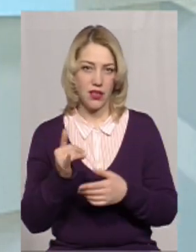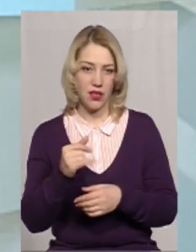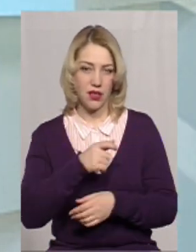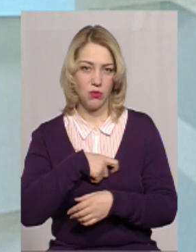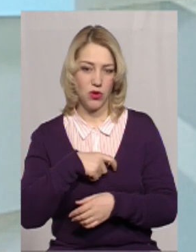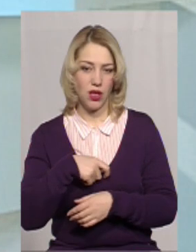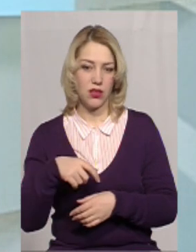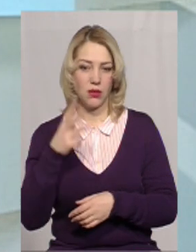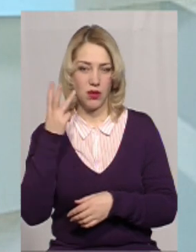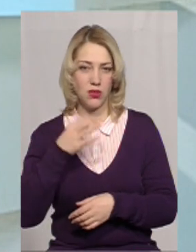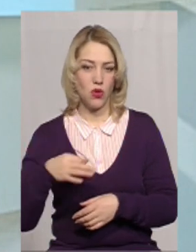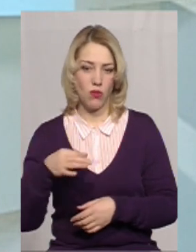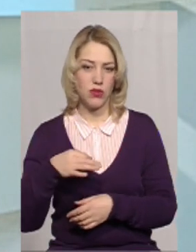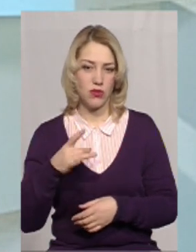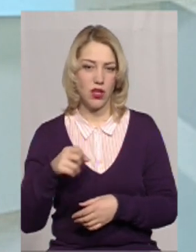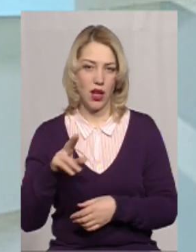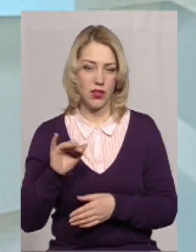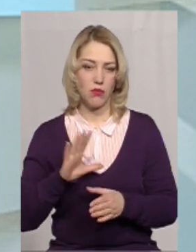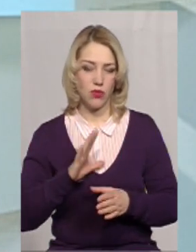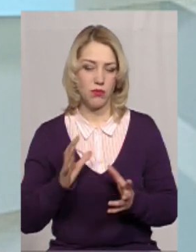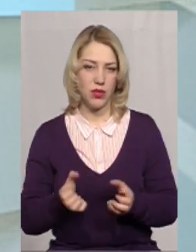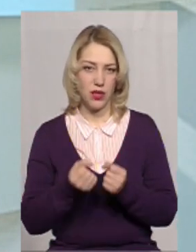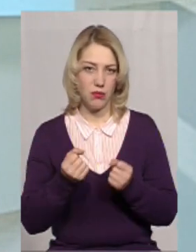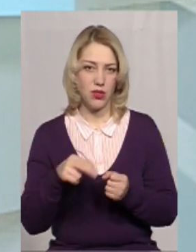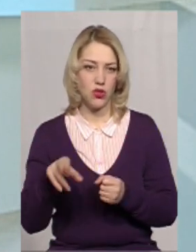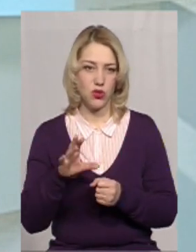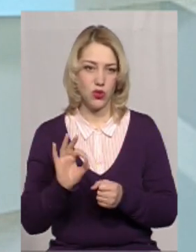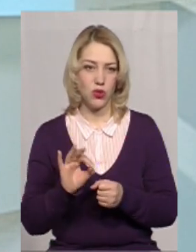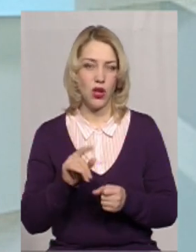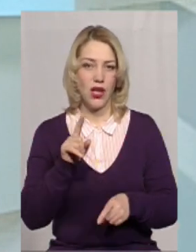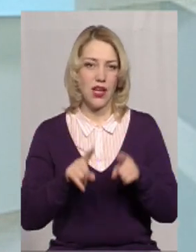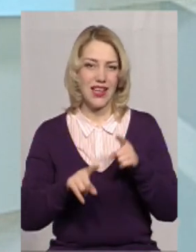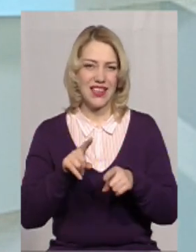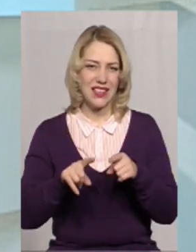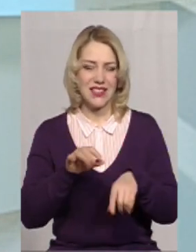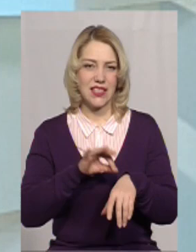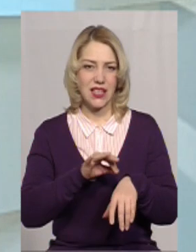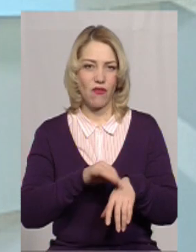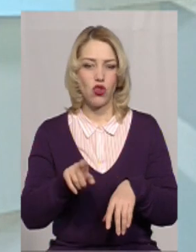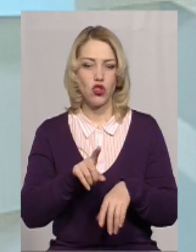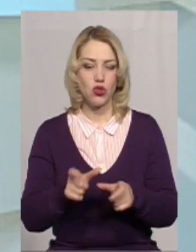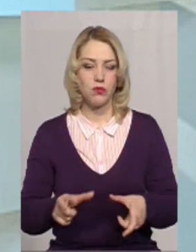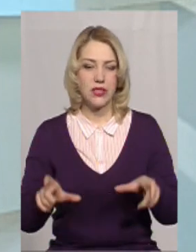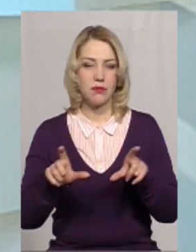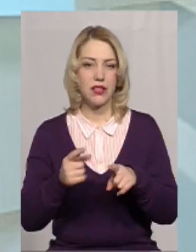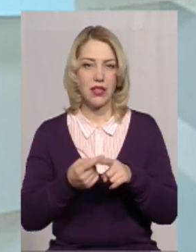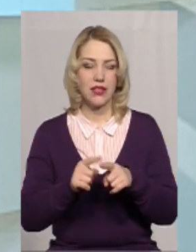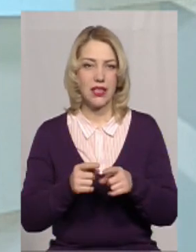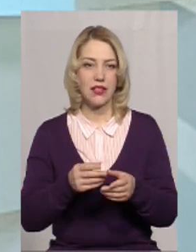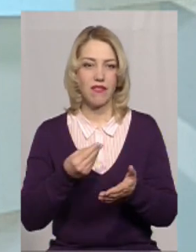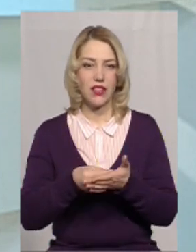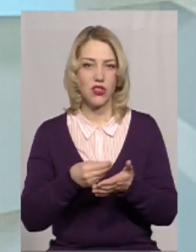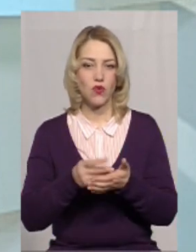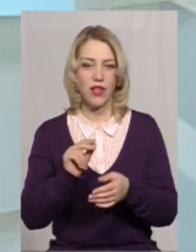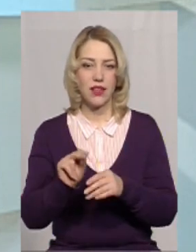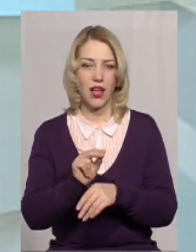депутати Хмельницької обласної ради його підтримали щодо орфанних рідкісних захворювань, щоби збільшити на них фінансування на